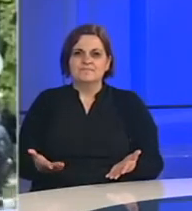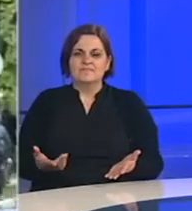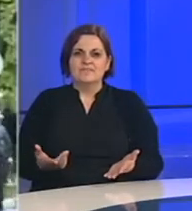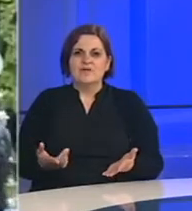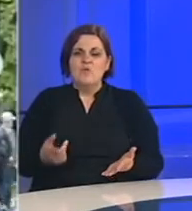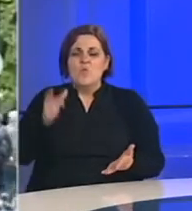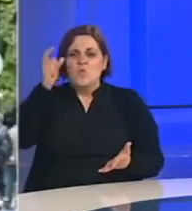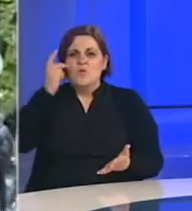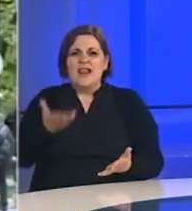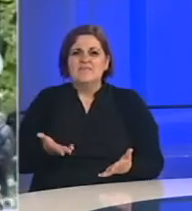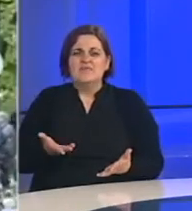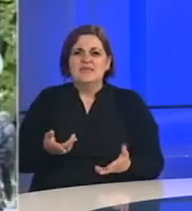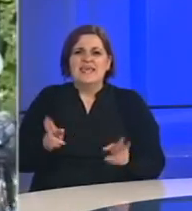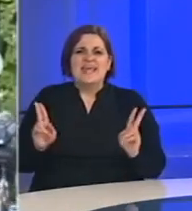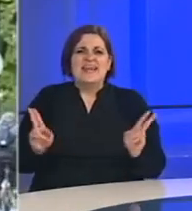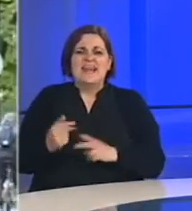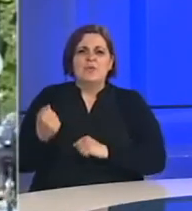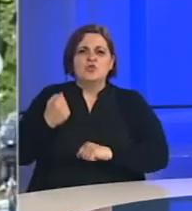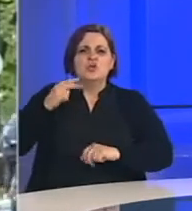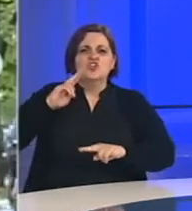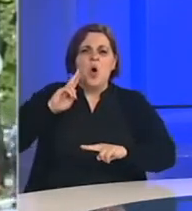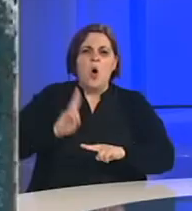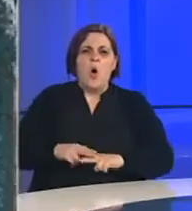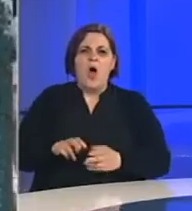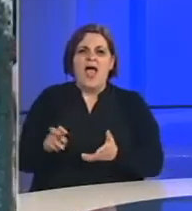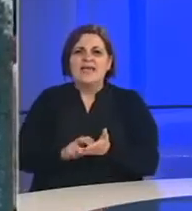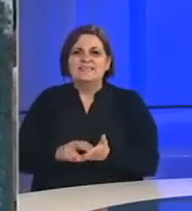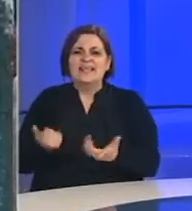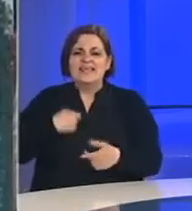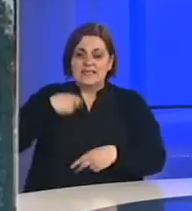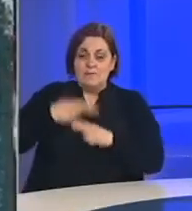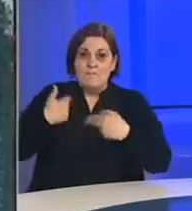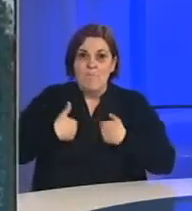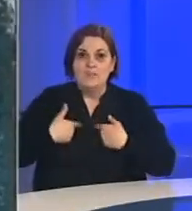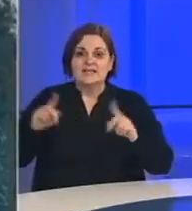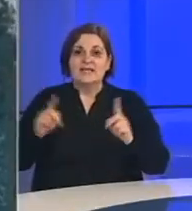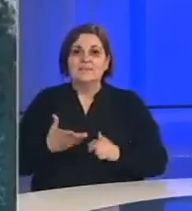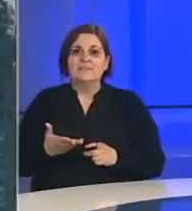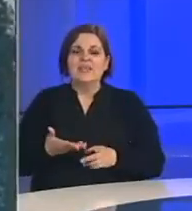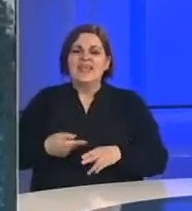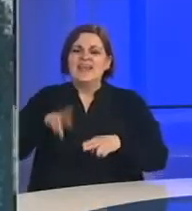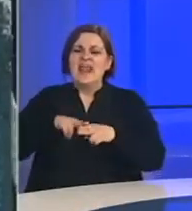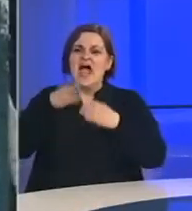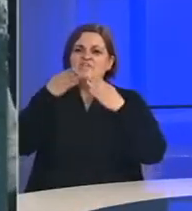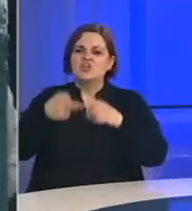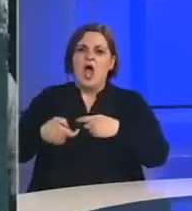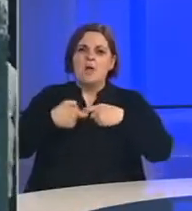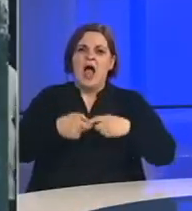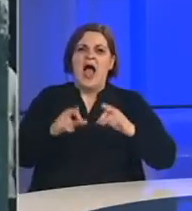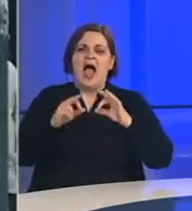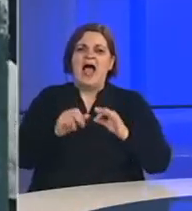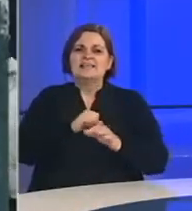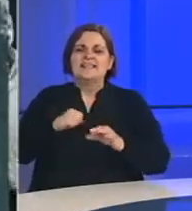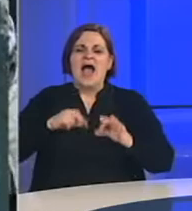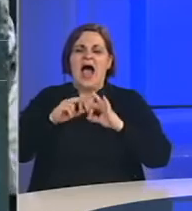i uglavnom nemogućnost donošenja odluke, strah da li sam se razbolio i tako dalje. Dakle, najviše onoga što je povezano sa